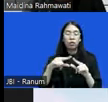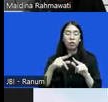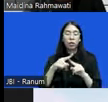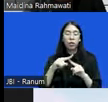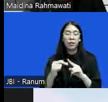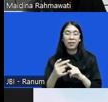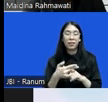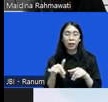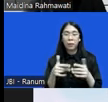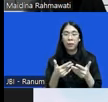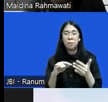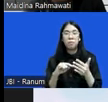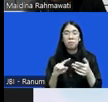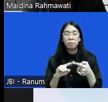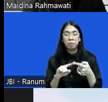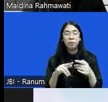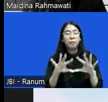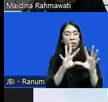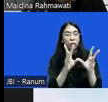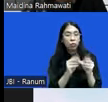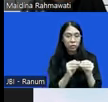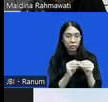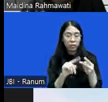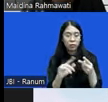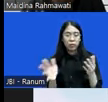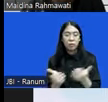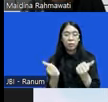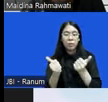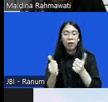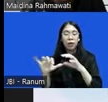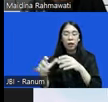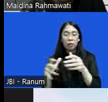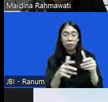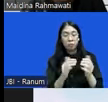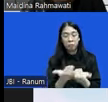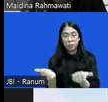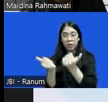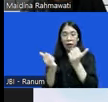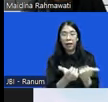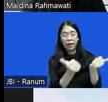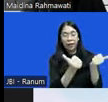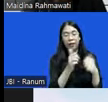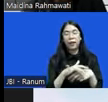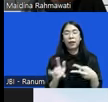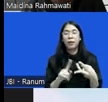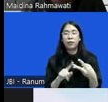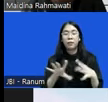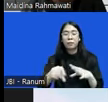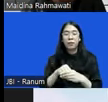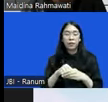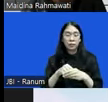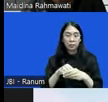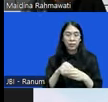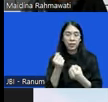sifatnya inklusif memberdayakan para pihak lalu kemudian ada partisipasi aktif dalam